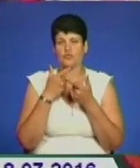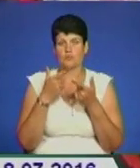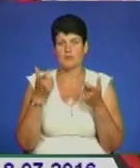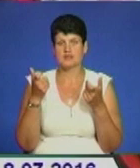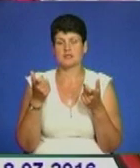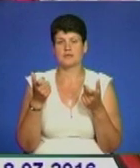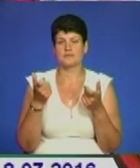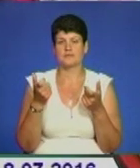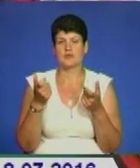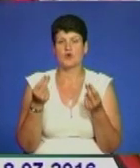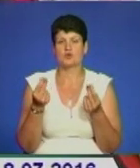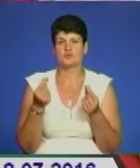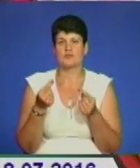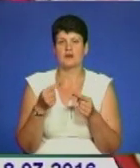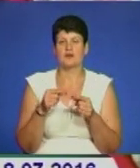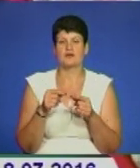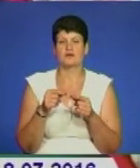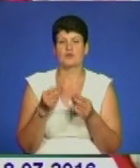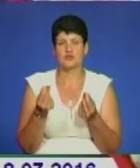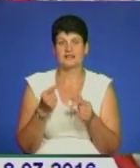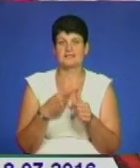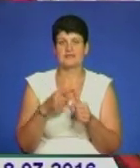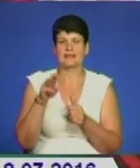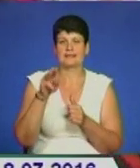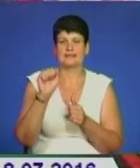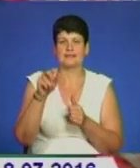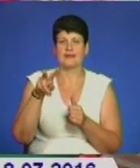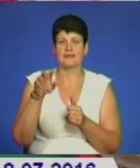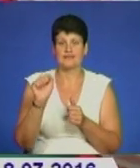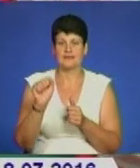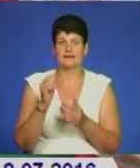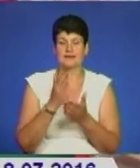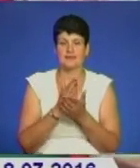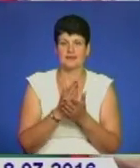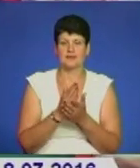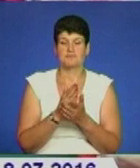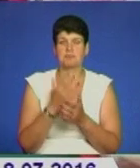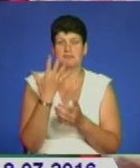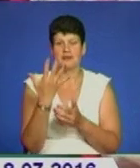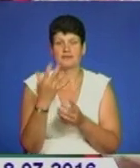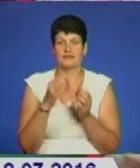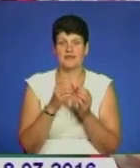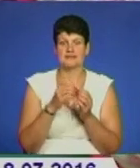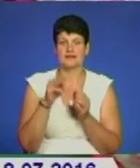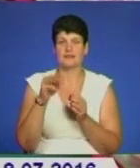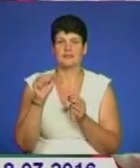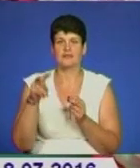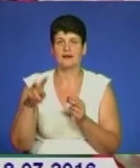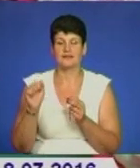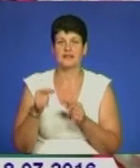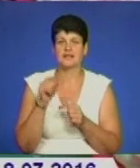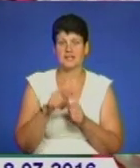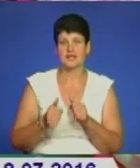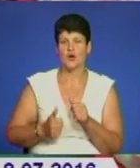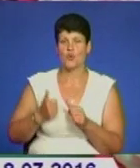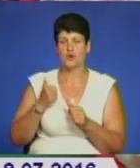грошова одиниця називається «Тала», є купюри номіналом 5 і 10 тала. На купюрі 10 тала їхня гордість – це